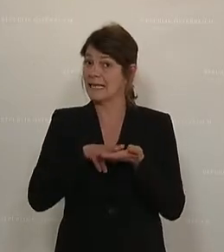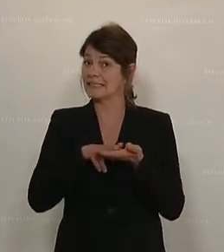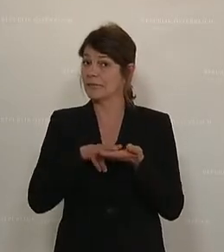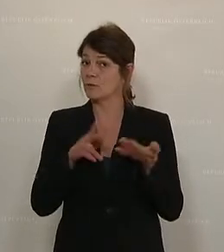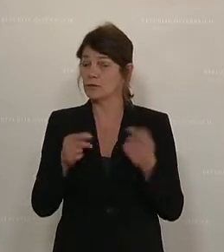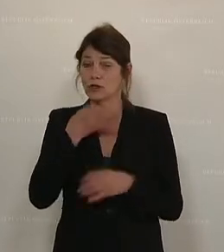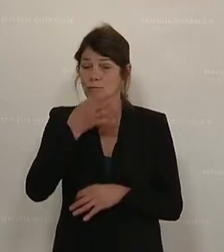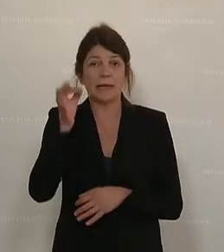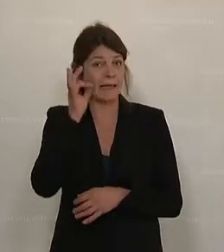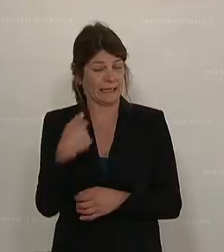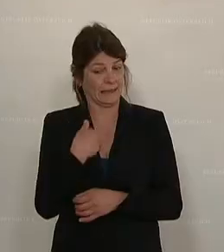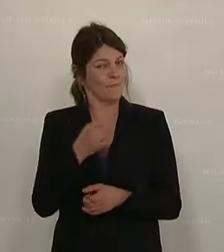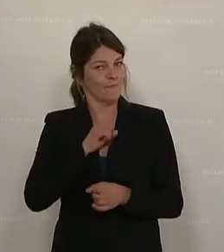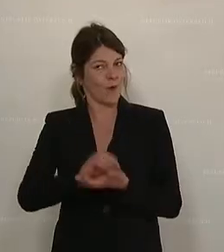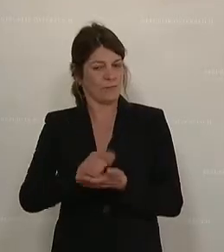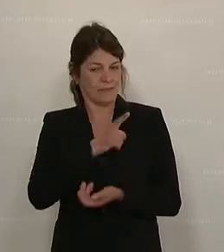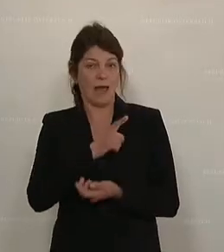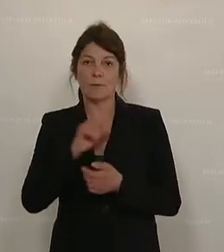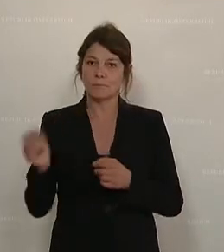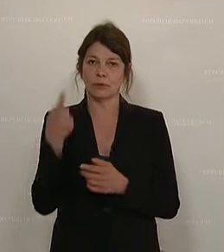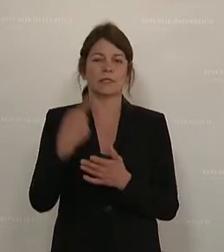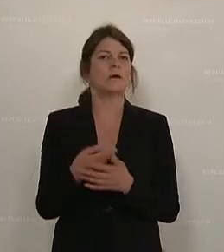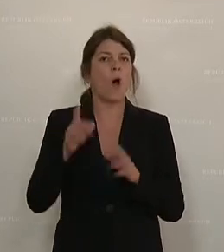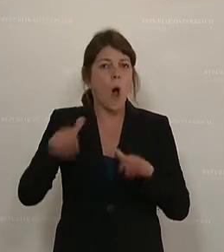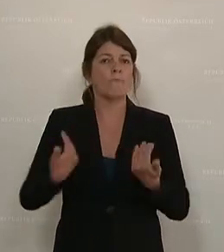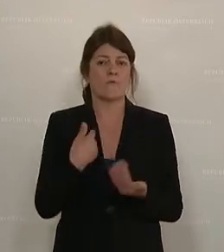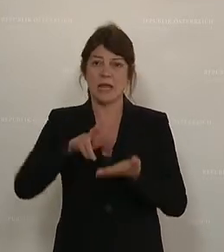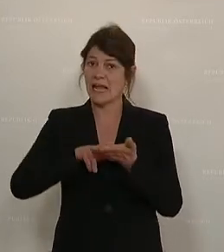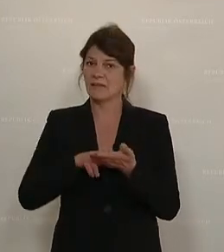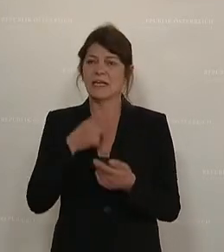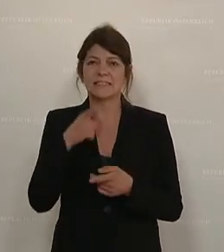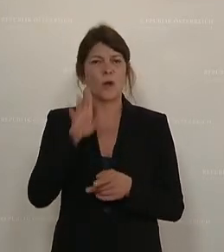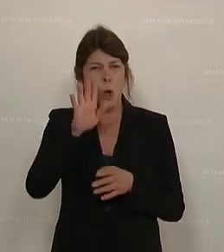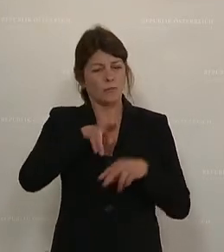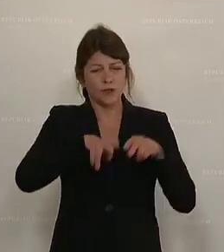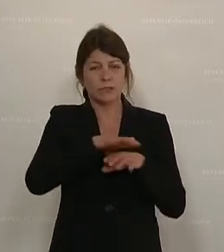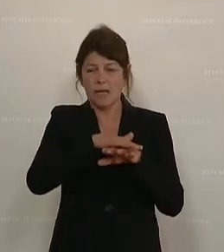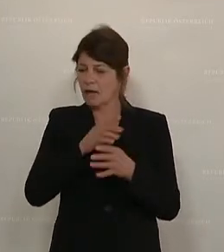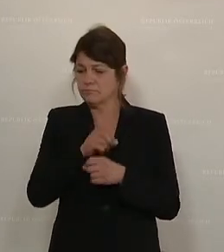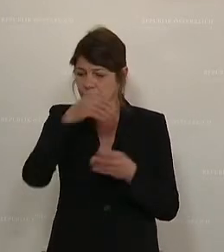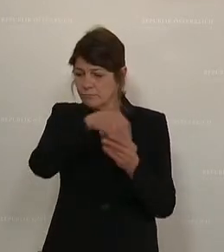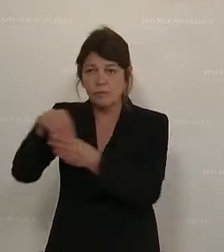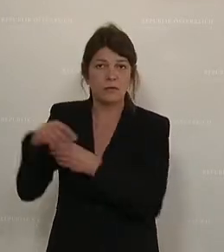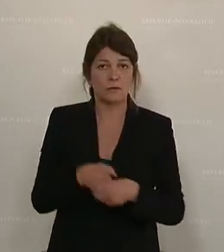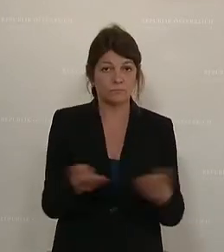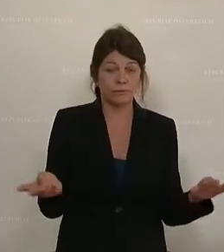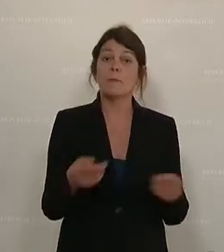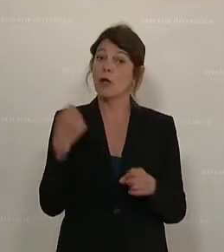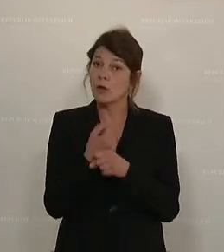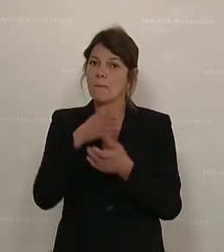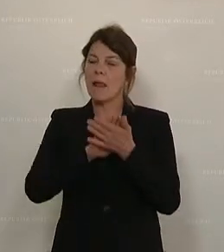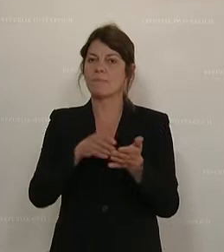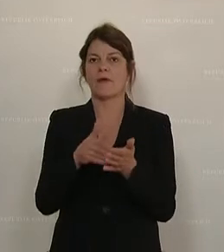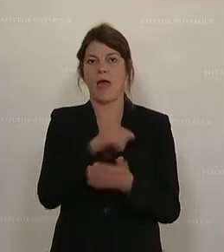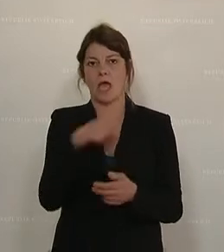Als Digitalisierungssprecherin freue ich mich aber vor allem, dass wir, obwohl Digitalisierung eine Querschnittsmaterie ist, dass wir weiterhin ein eigenes Staatssekretariat